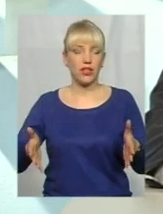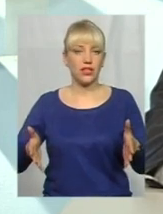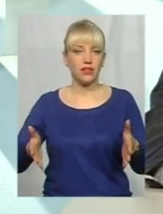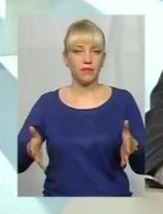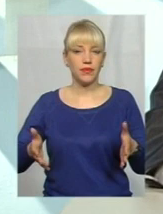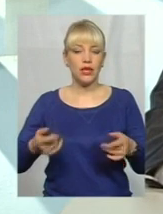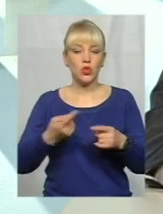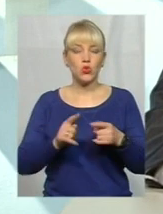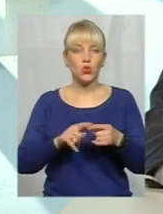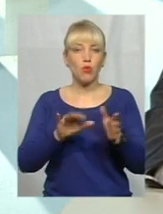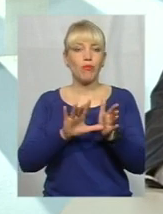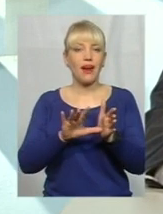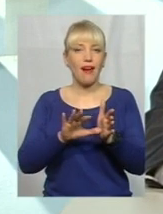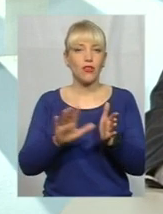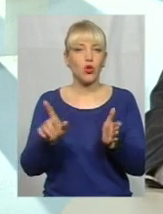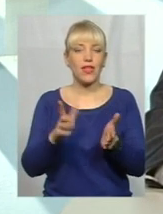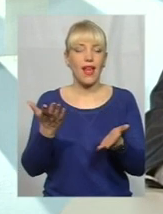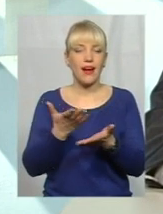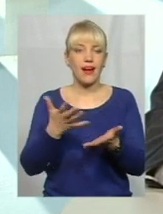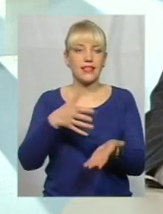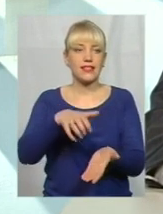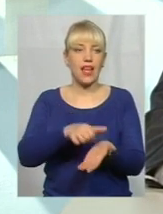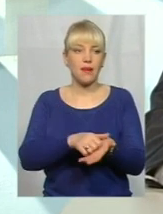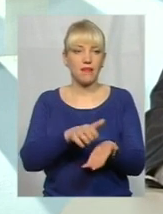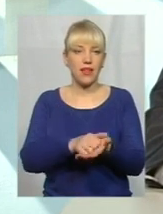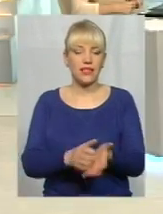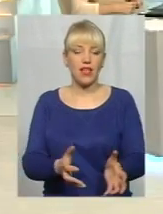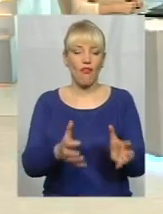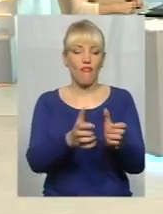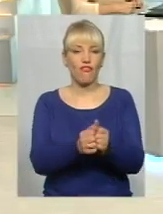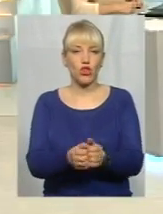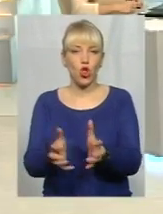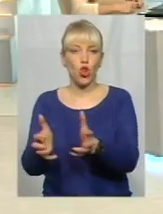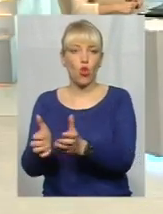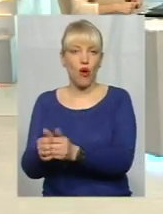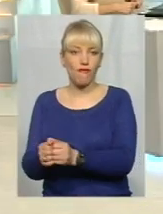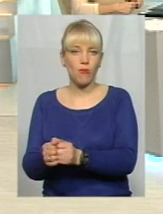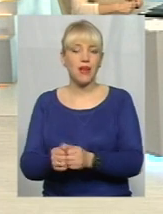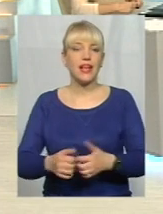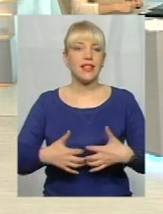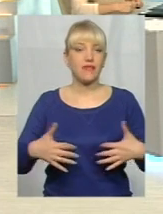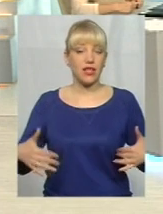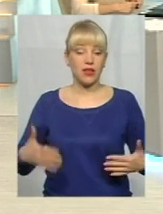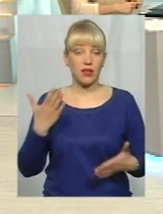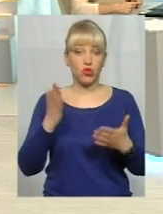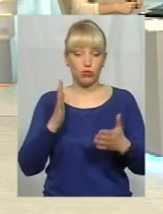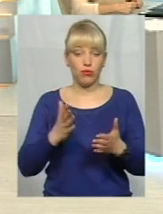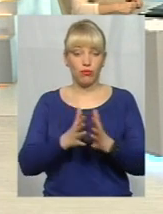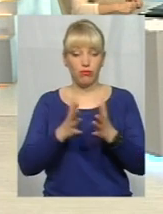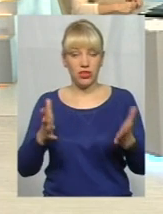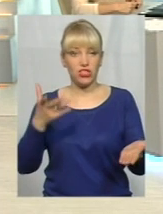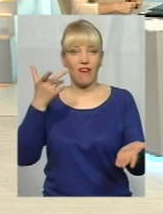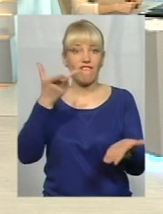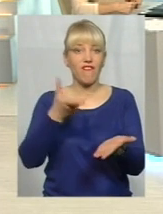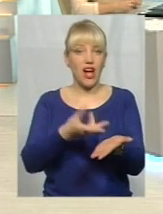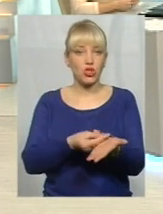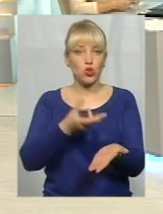цю бригаду, яка в нас займається відловом тварин. Якщо ми будемо більше вакцинувати цих тварин, то в